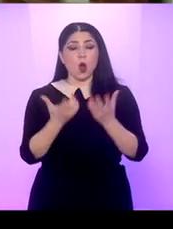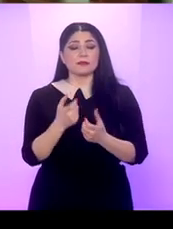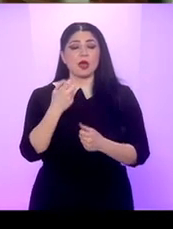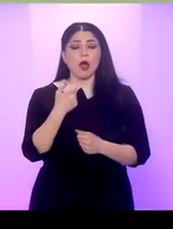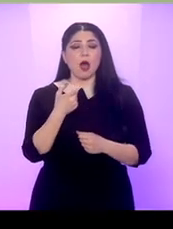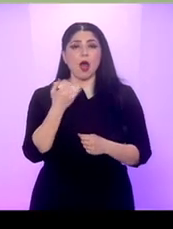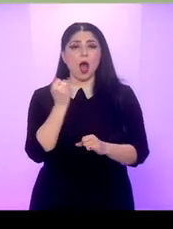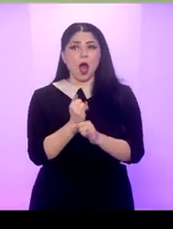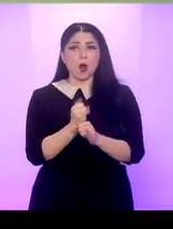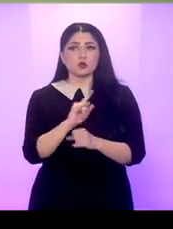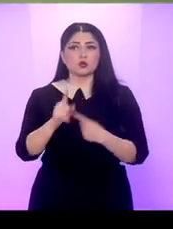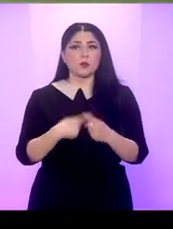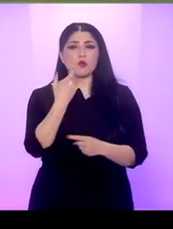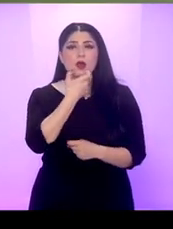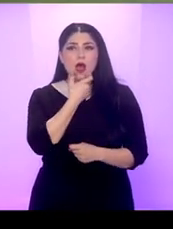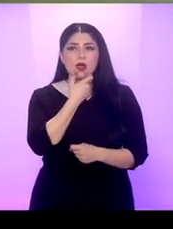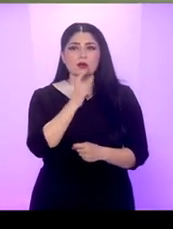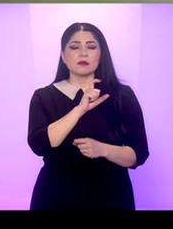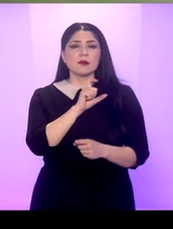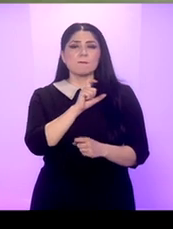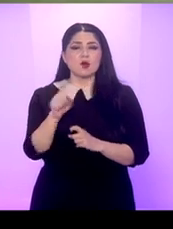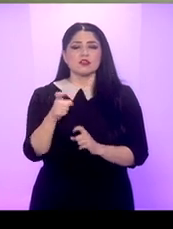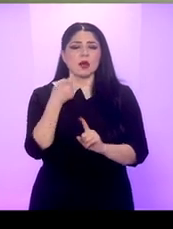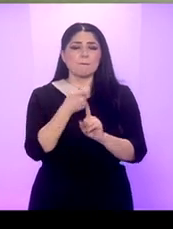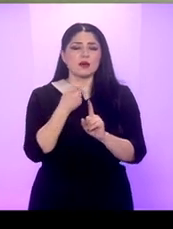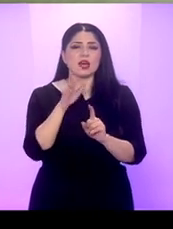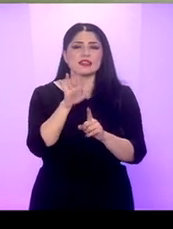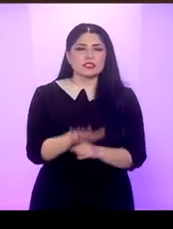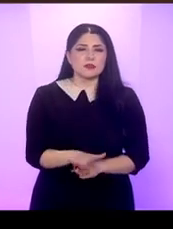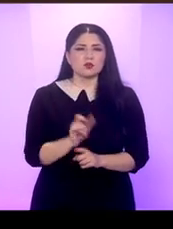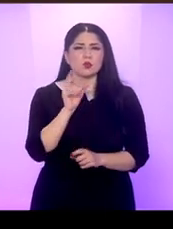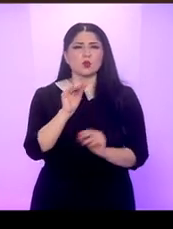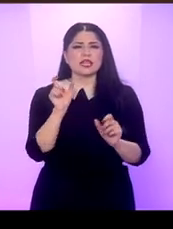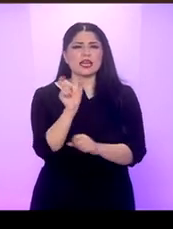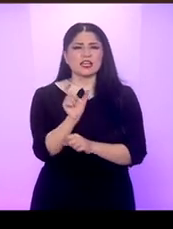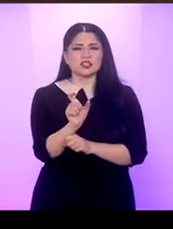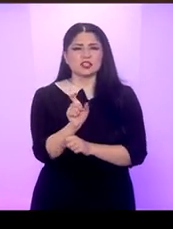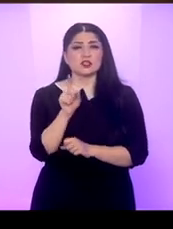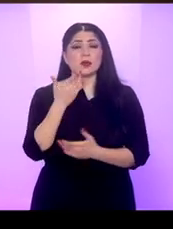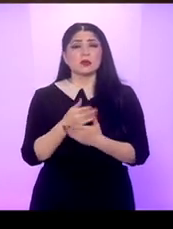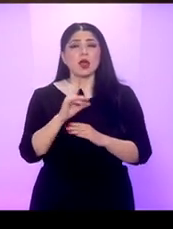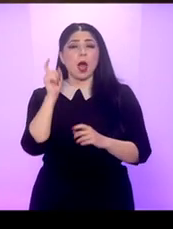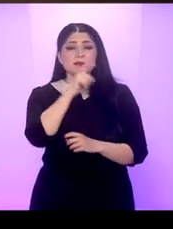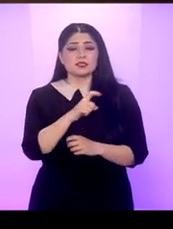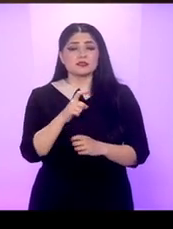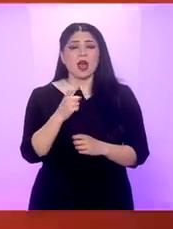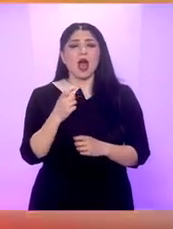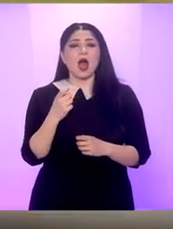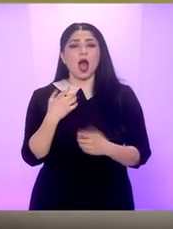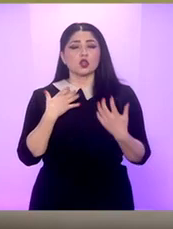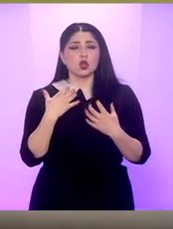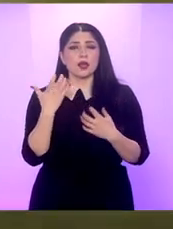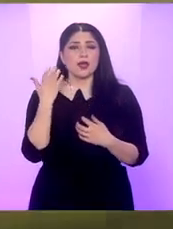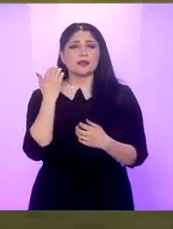un premiu BAFTA vine după un an de proteste antirasiste și multe critici la adresa Academiei pentru absența artiștilor negri din selecțiile sale